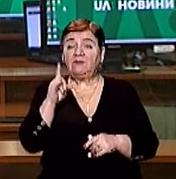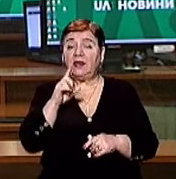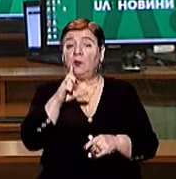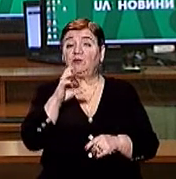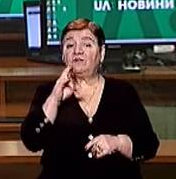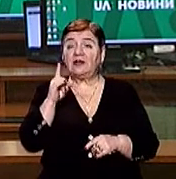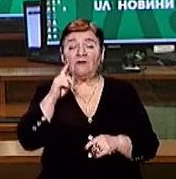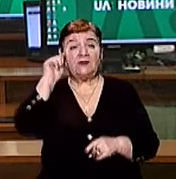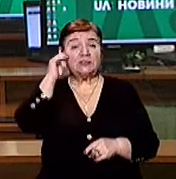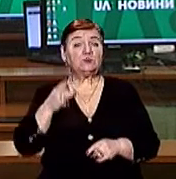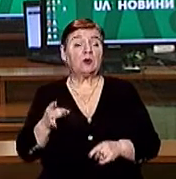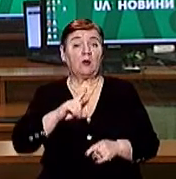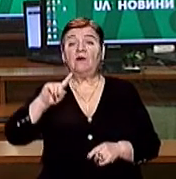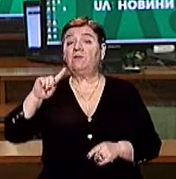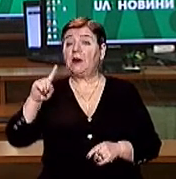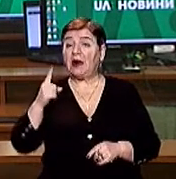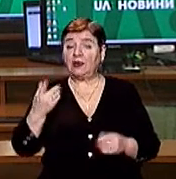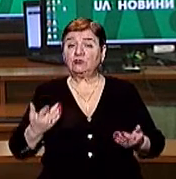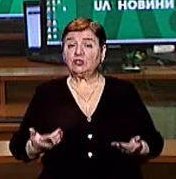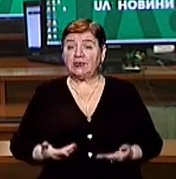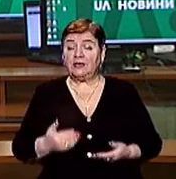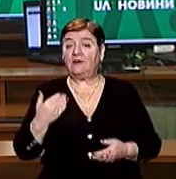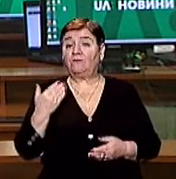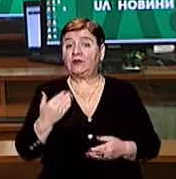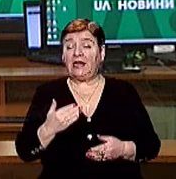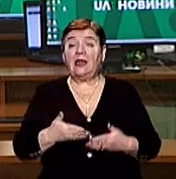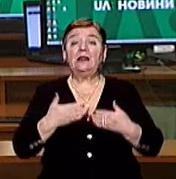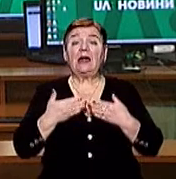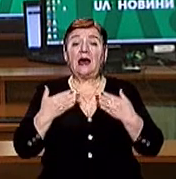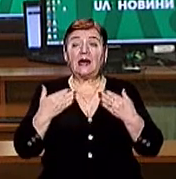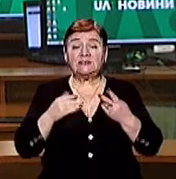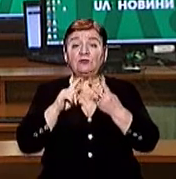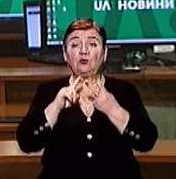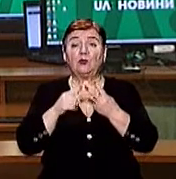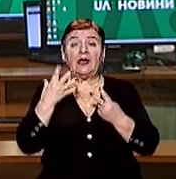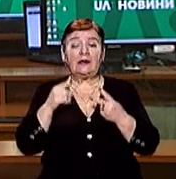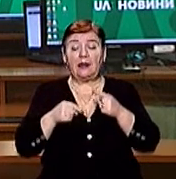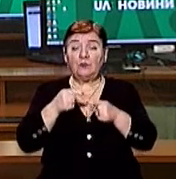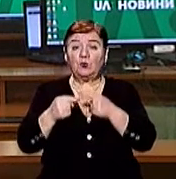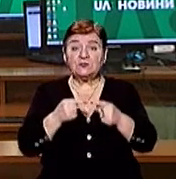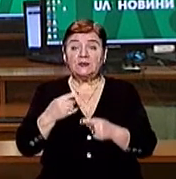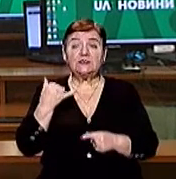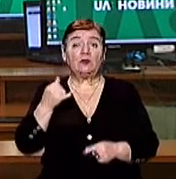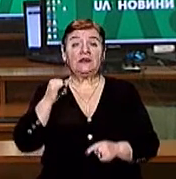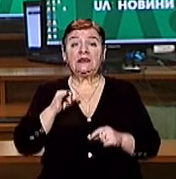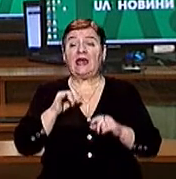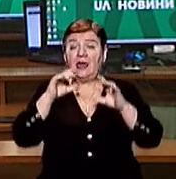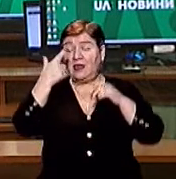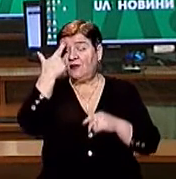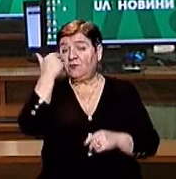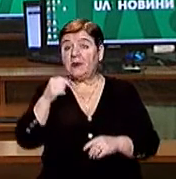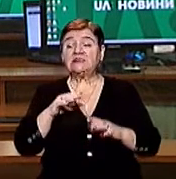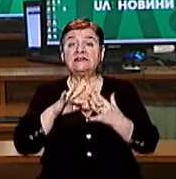Біловарці в Тячівському районі вимагають місцеві жителі Вони вийшли на акцію «Другий день поспіль». Інформацію нам сьогодні телефоном підтвердив